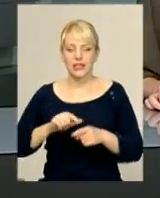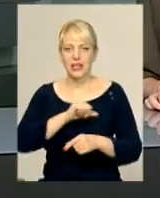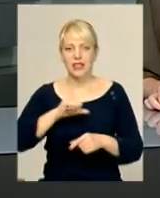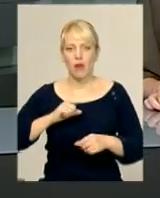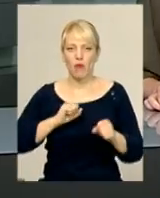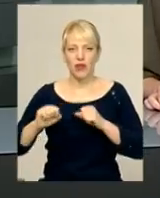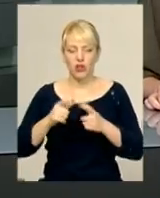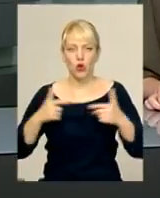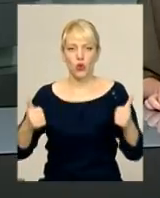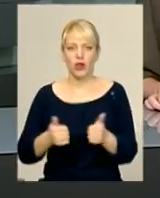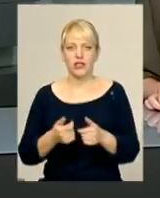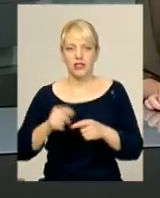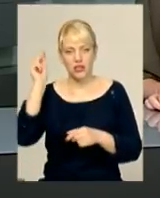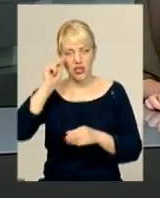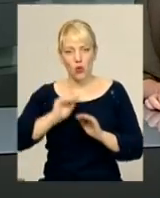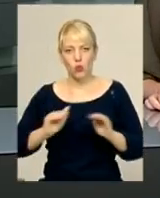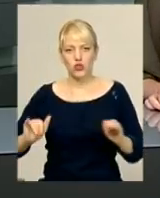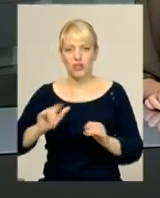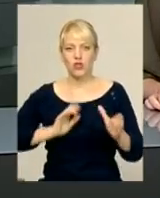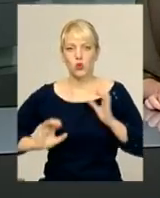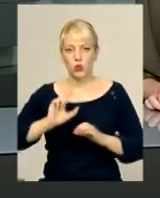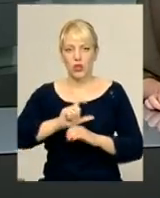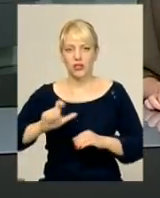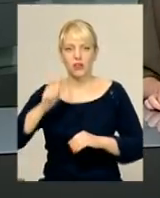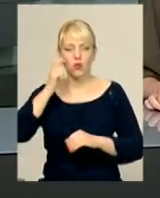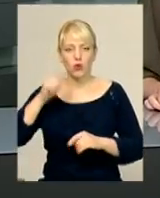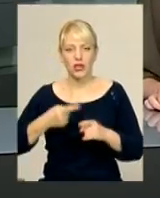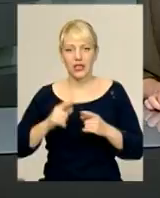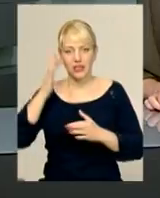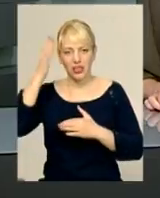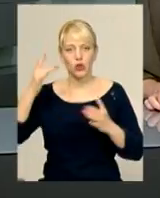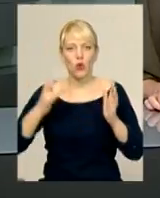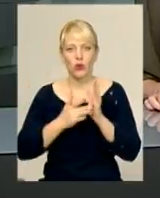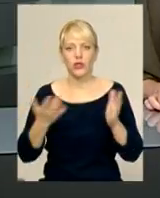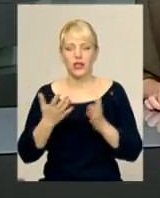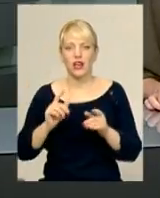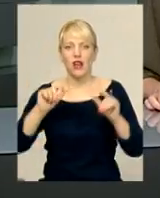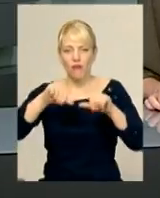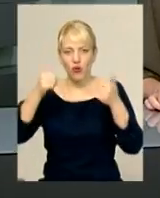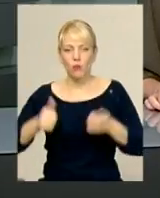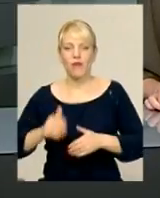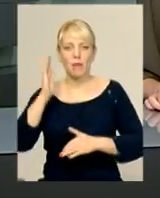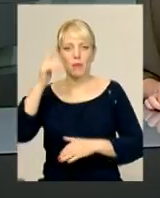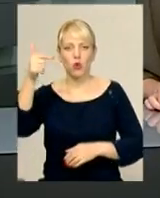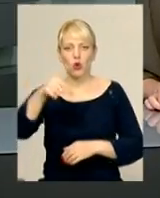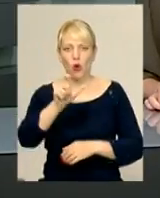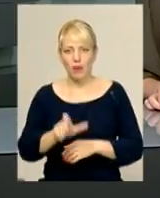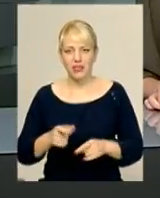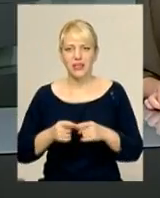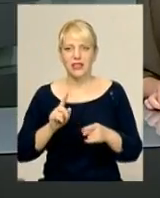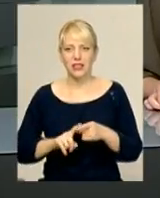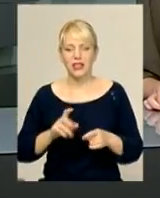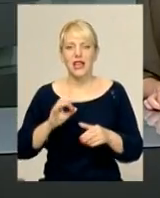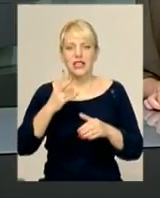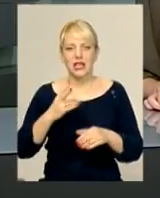громадська організація учнів та студентів України, ідеологія якої – формування майбутнього громадянина країни на засадах національної